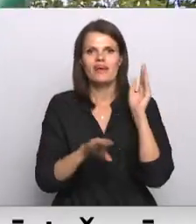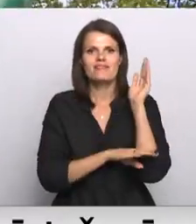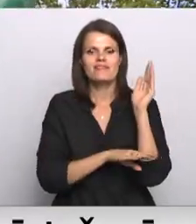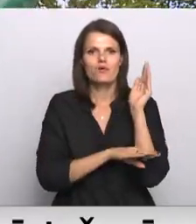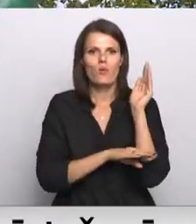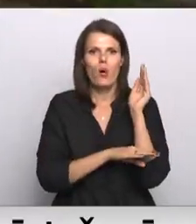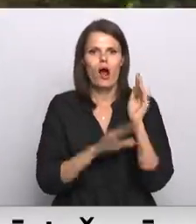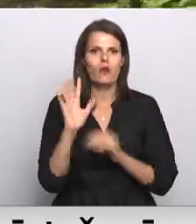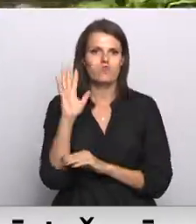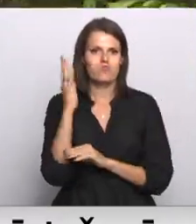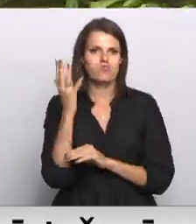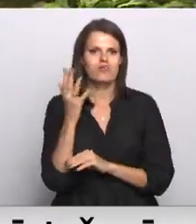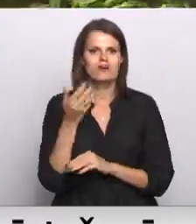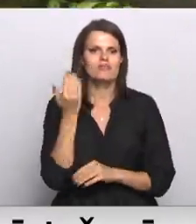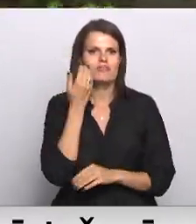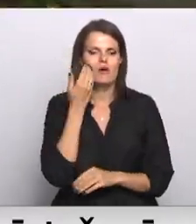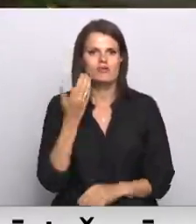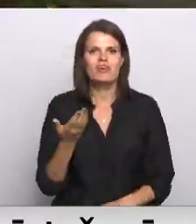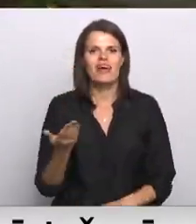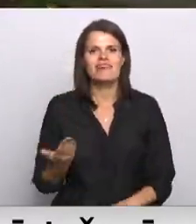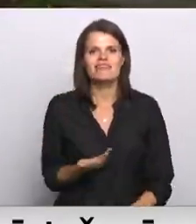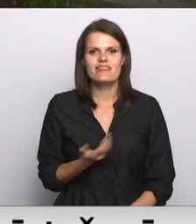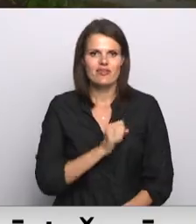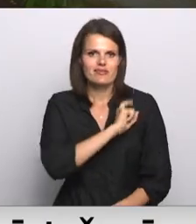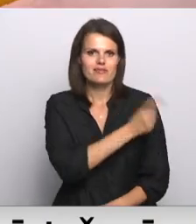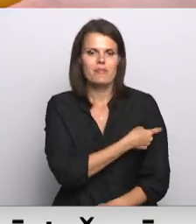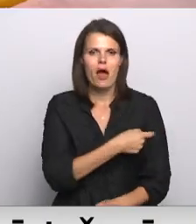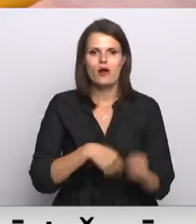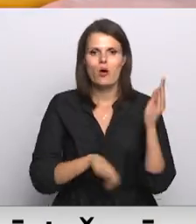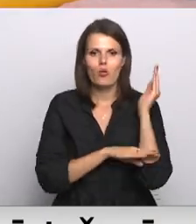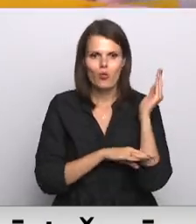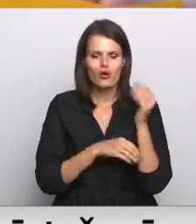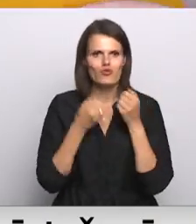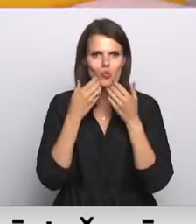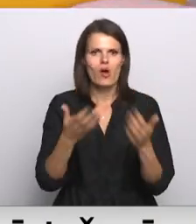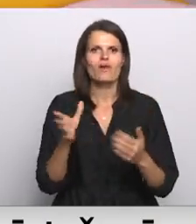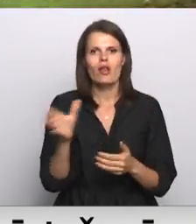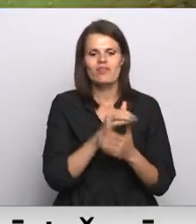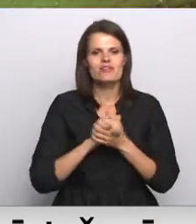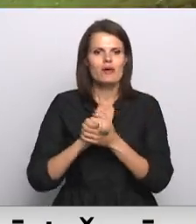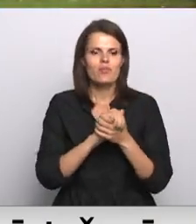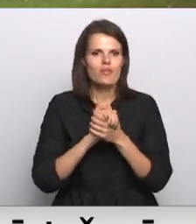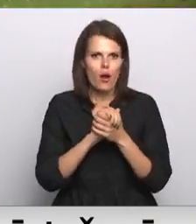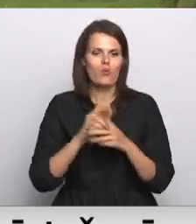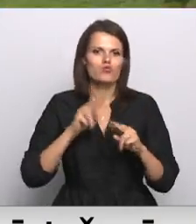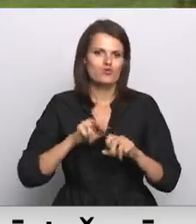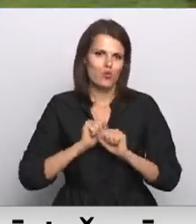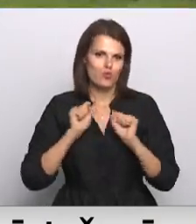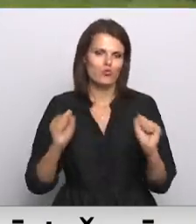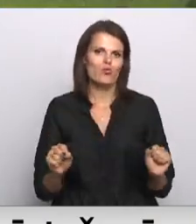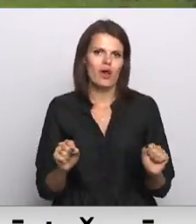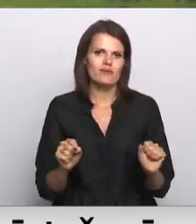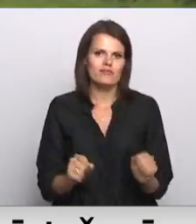koku. Es novēlu visiem bērniem, visiem jauniešiem draugus un drosmi. Aikīnsēns Kupčs, Latvijas